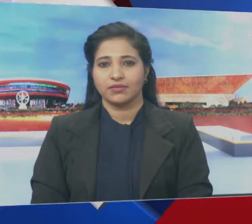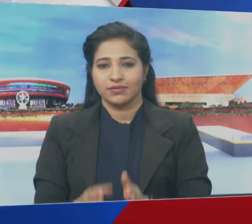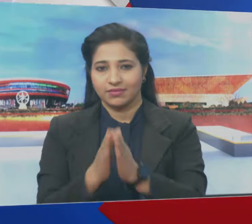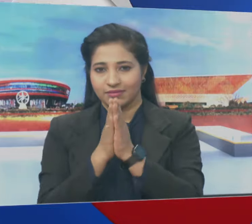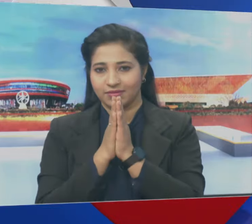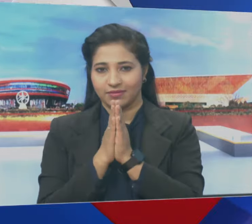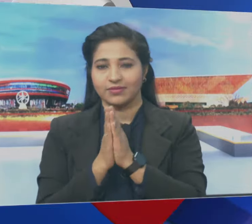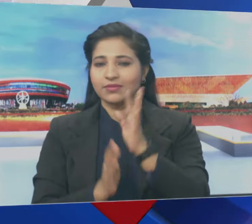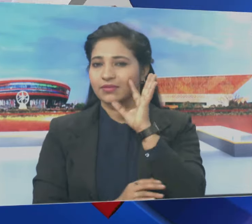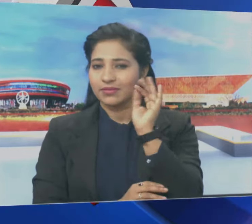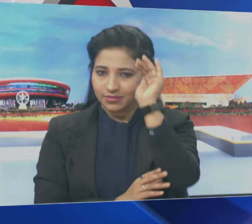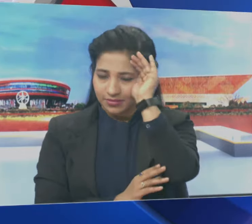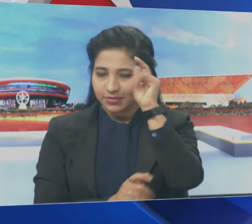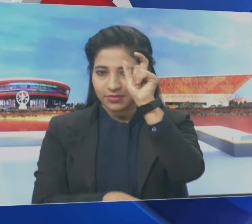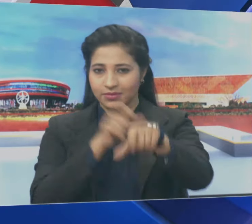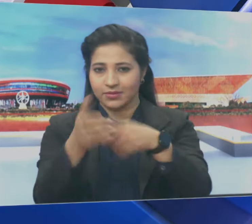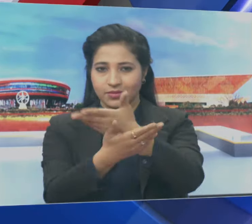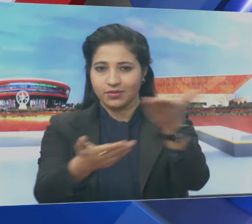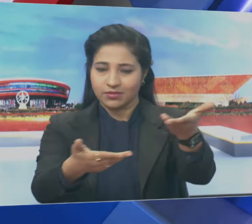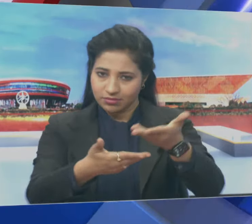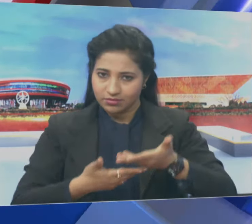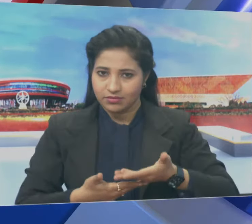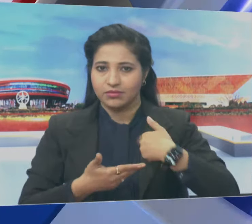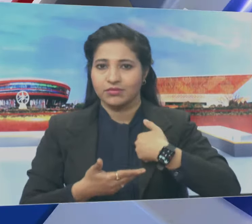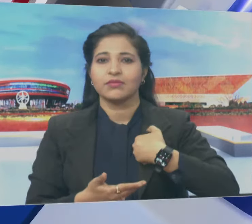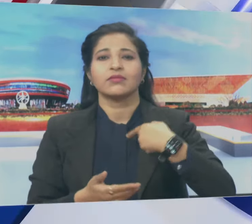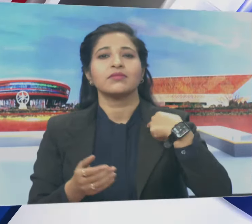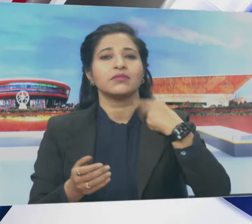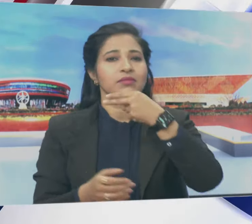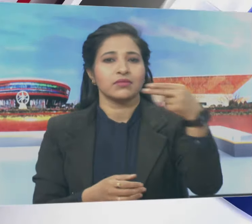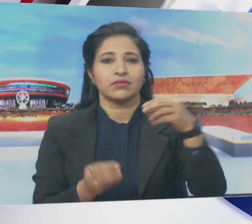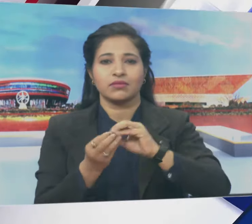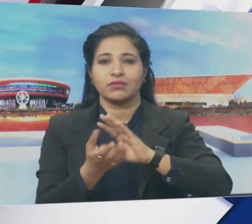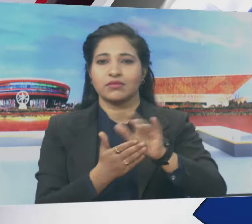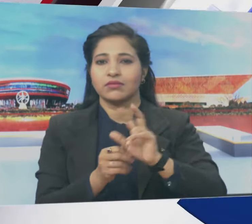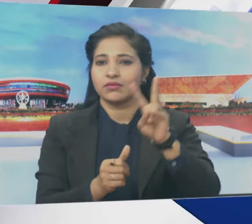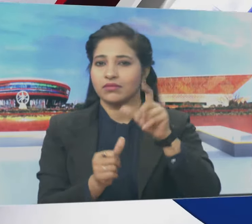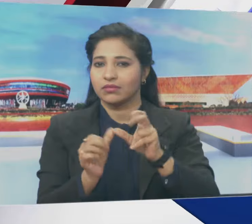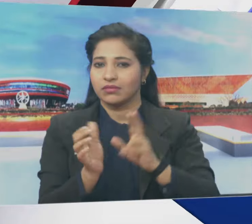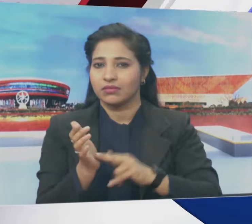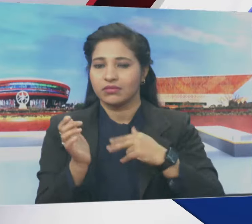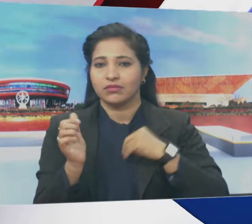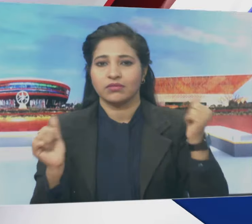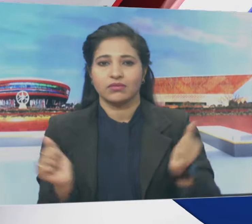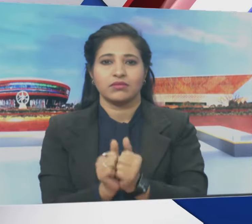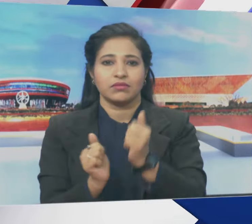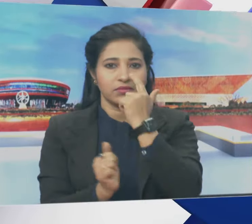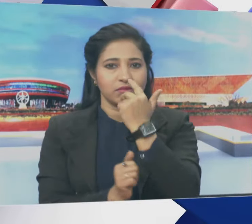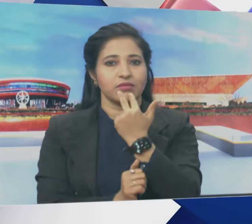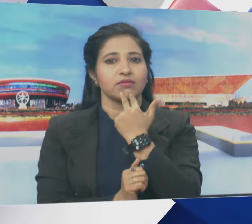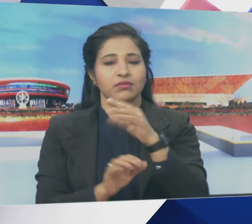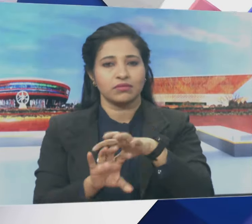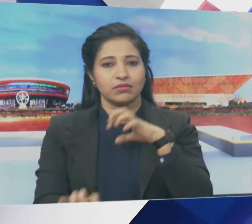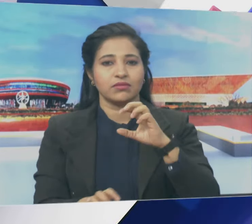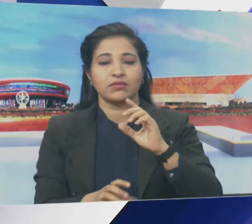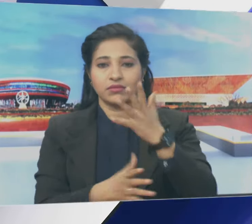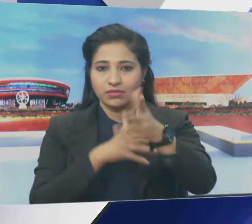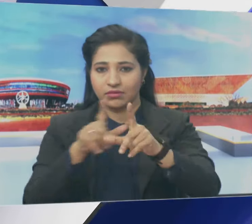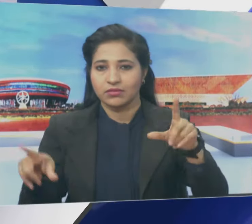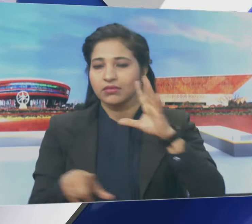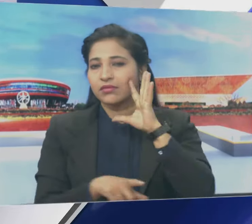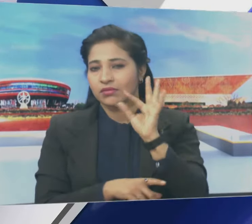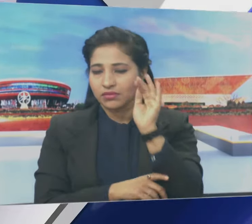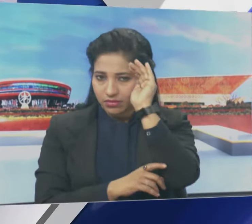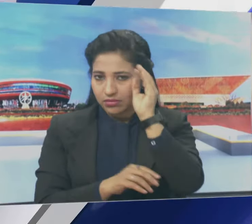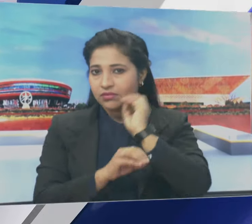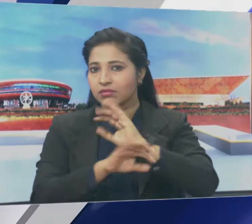नमस्कार इस विशेश बुलिचिन में आप सभी का स्वागत है मैं हूँ आपके साथ भावना नईयर और मेरे साथ है मेरी सहयोगी बीना सिंग जो आप तक सांकेतिक भाषा